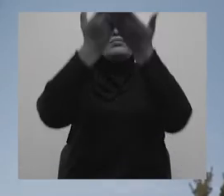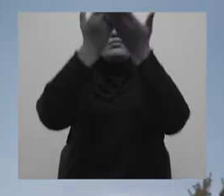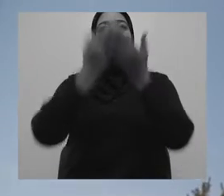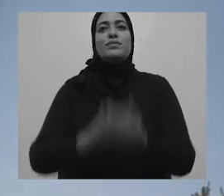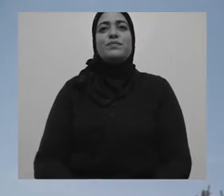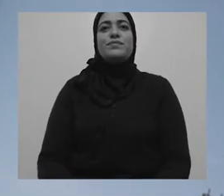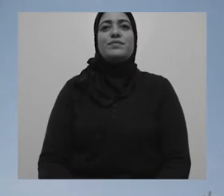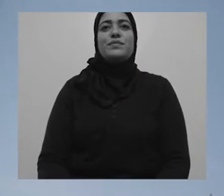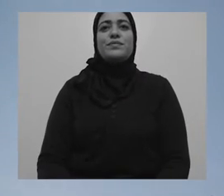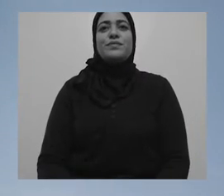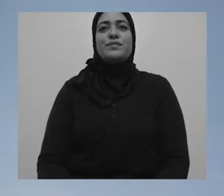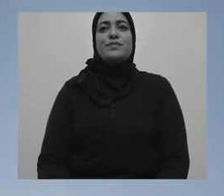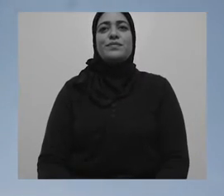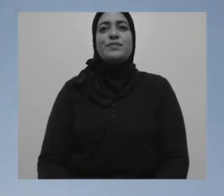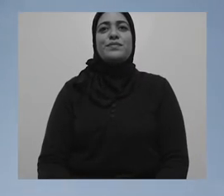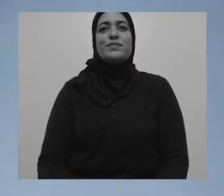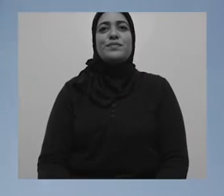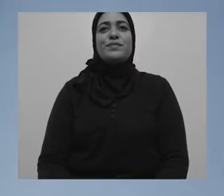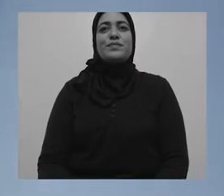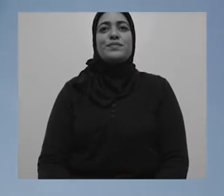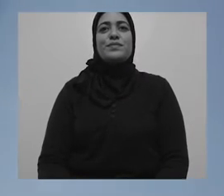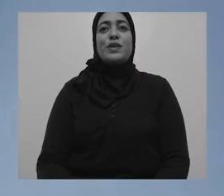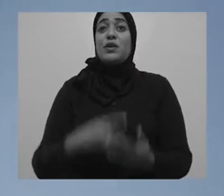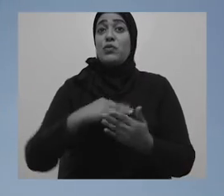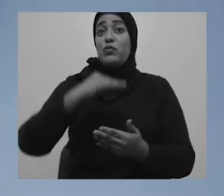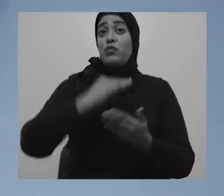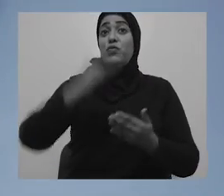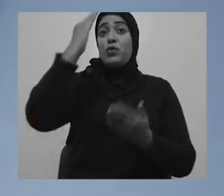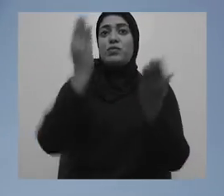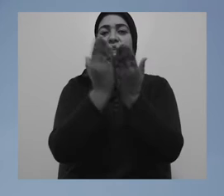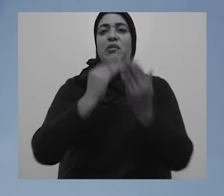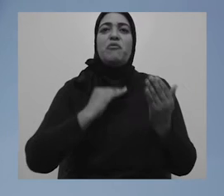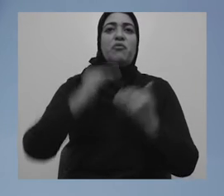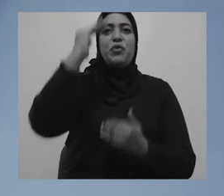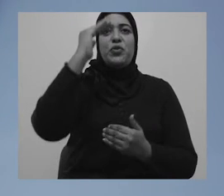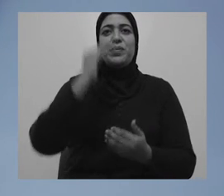tout le monde devrait connaître, que tout le monde devrait réaliser.